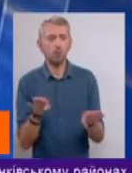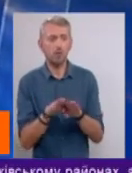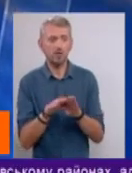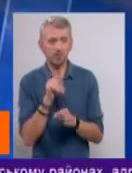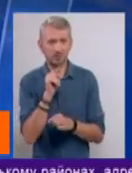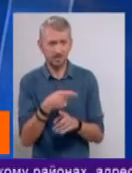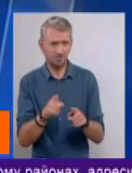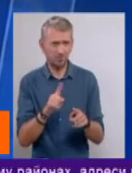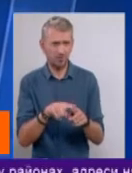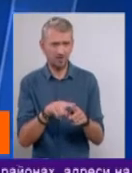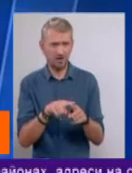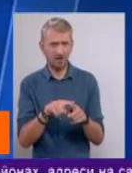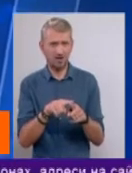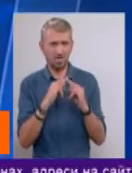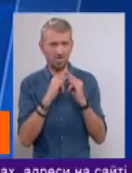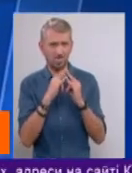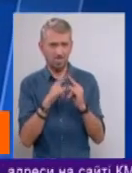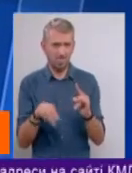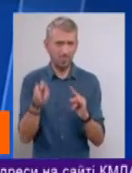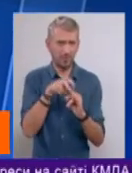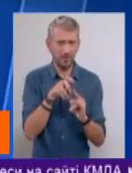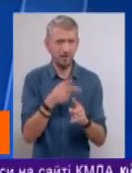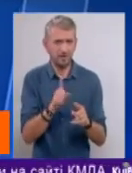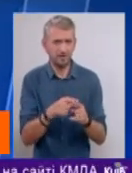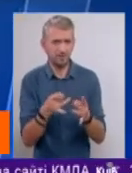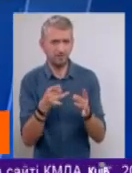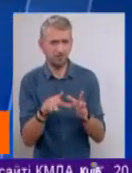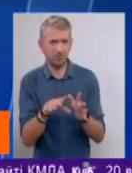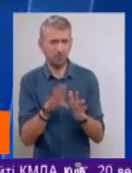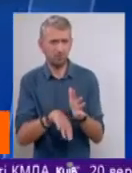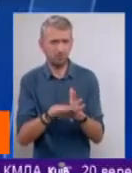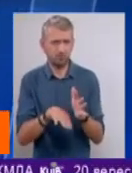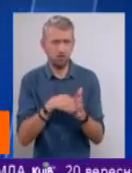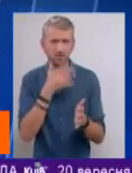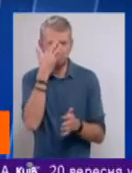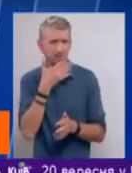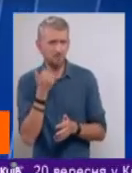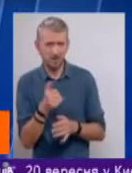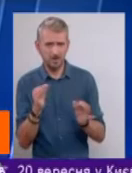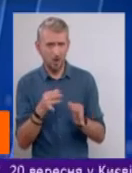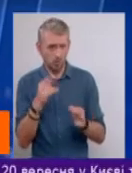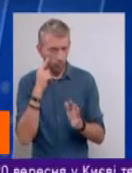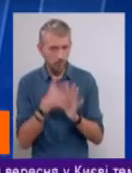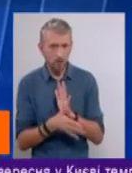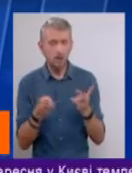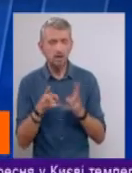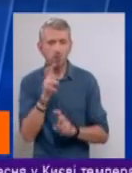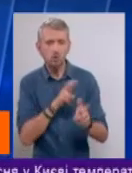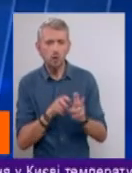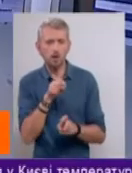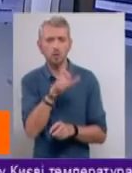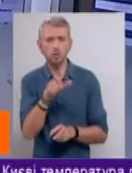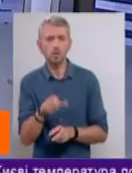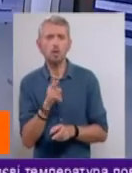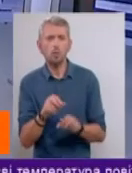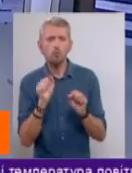з цим оце дурне зачеплення, це просто немає сенсу ніякого, розумієте? Треба шукати тих людей,